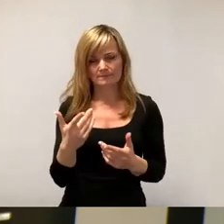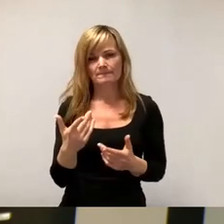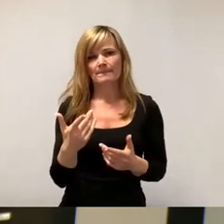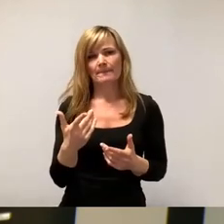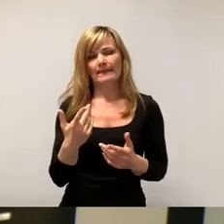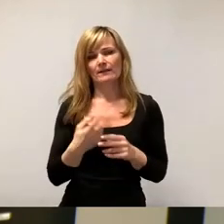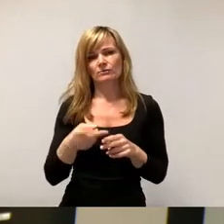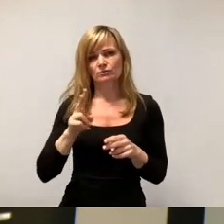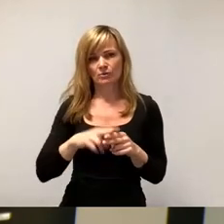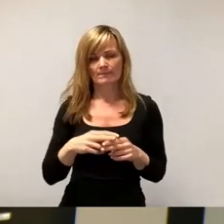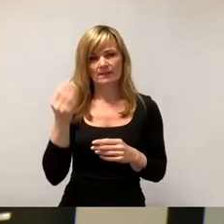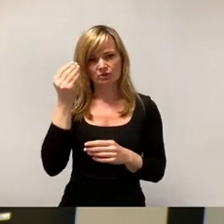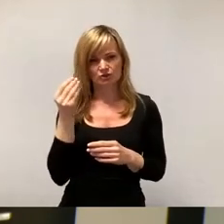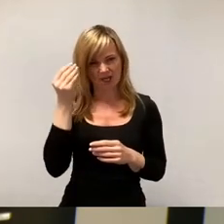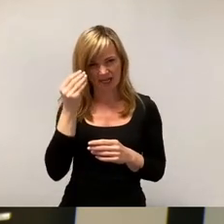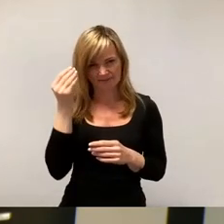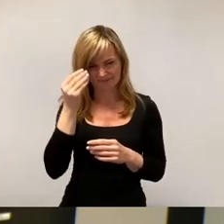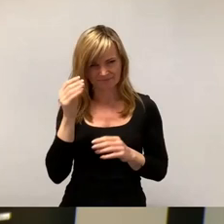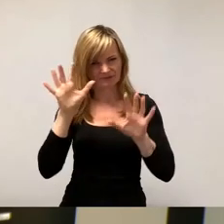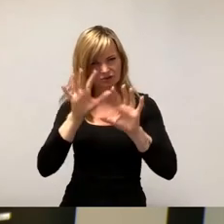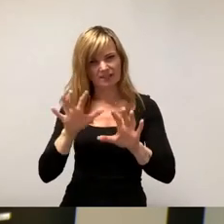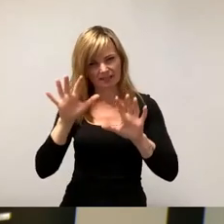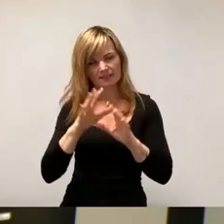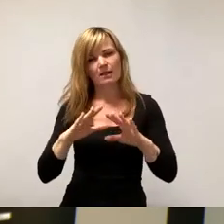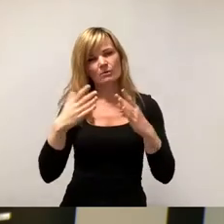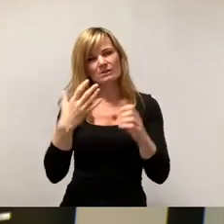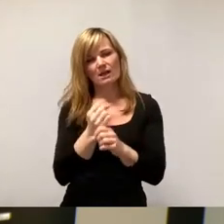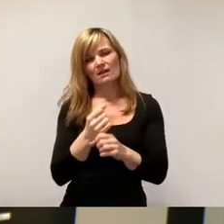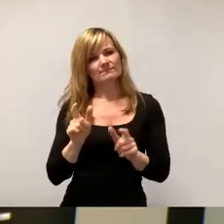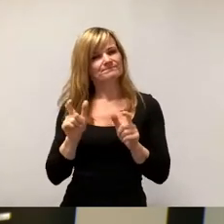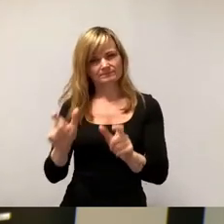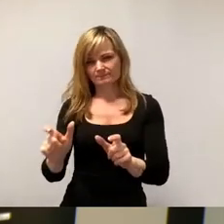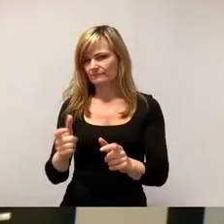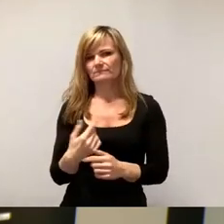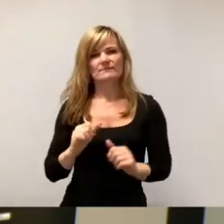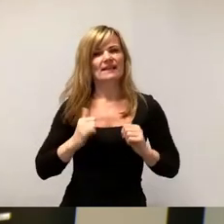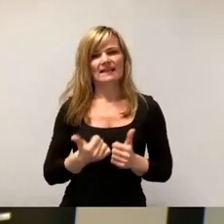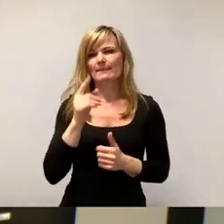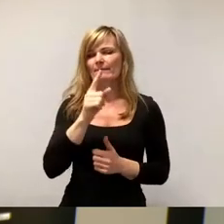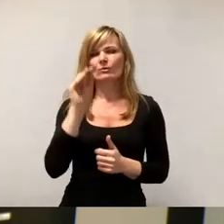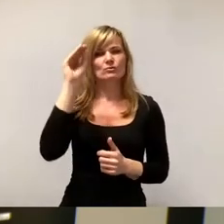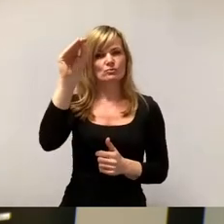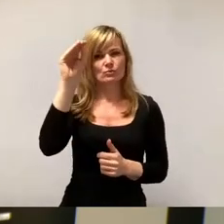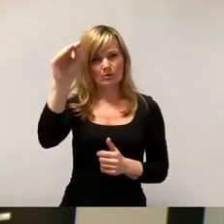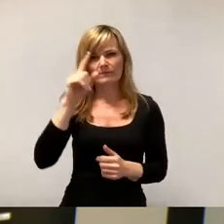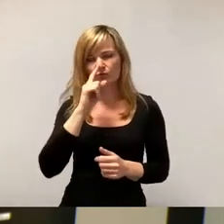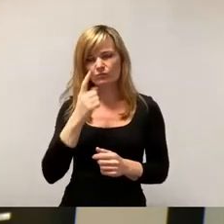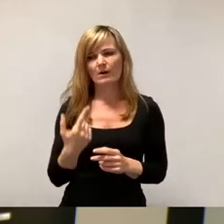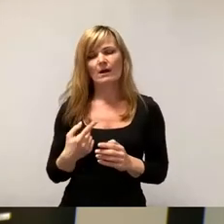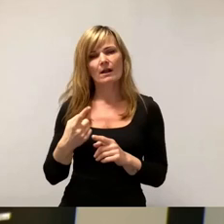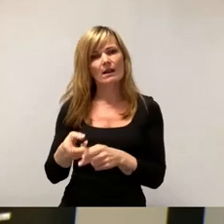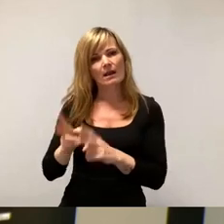Doppelscheinhaushaltes Leben für die Zukunft auf Pump gestoppt worden wäre. Das ist hier nicht geschehen von der